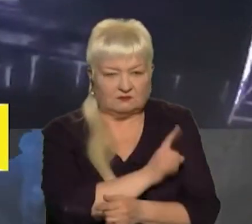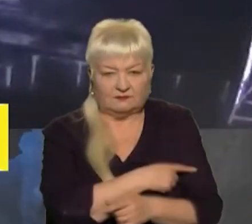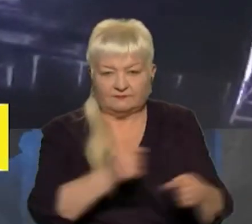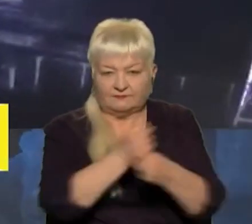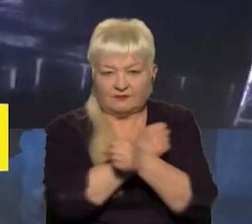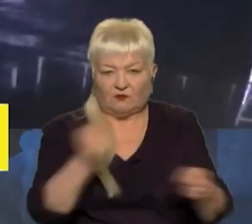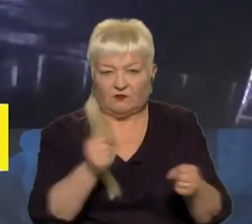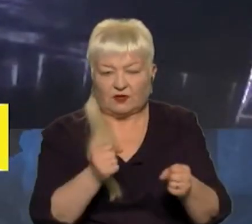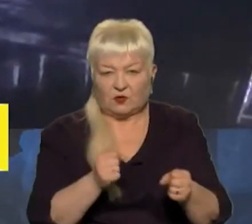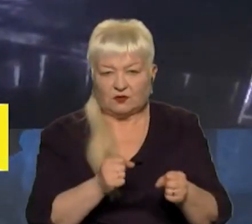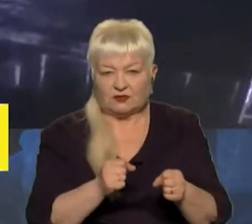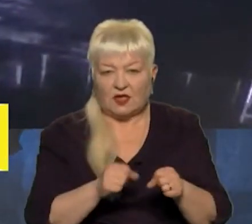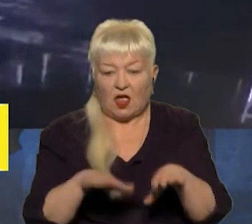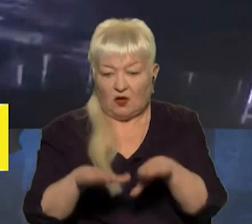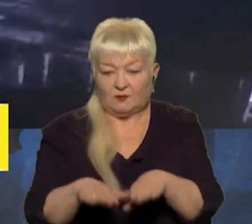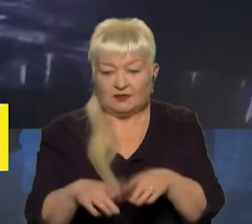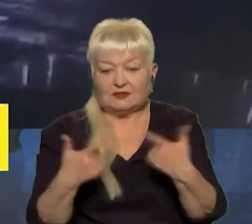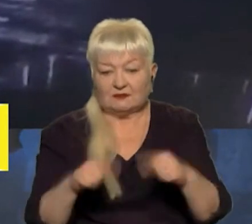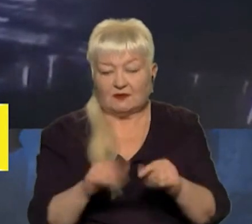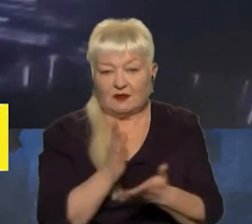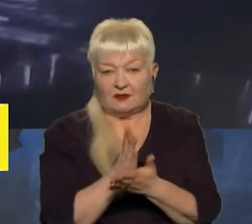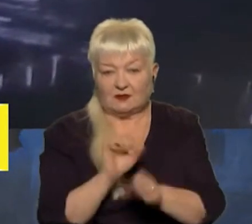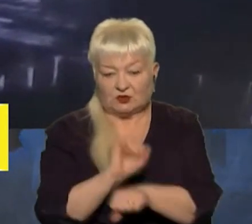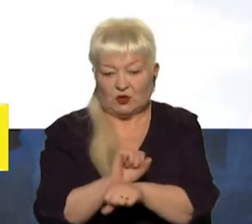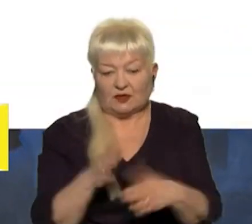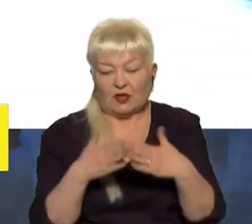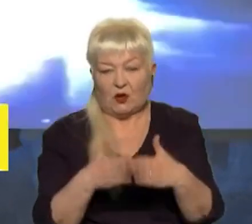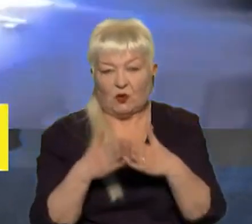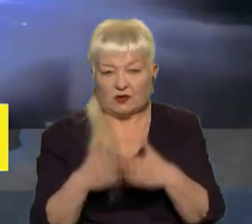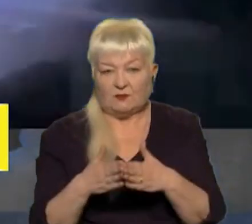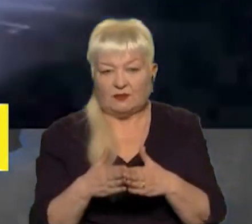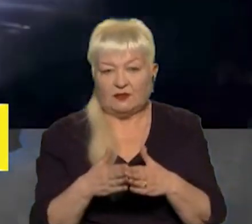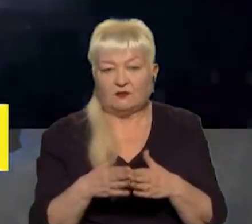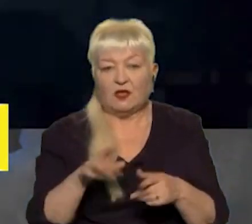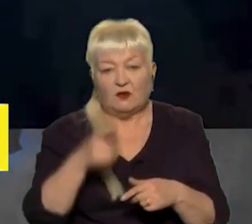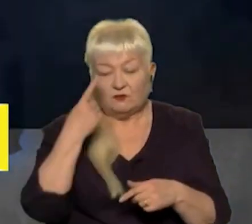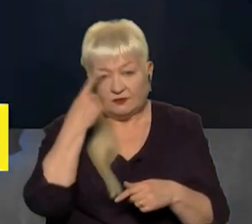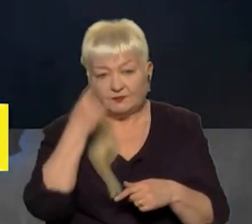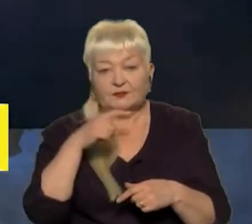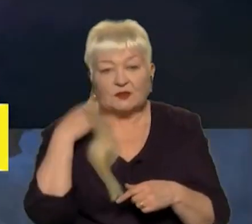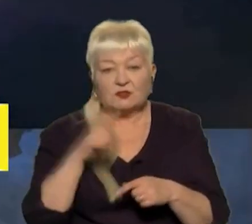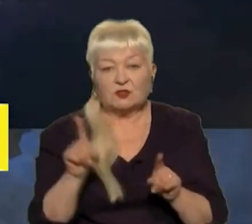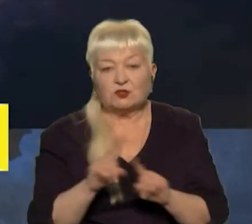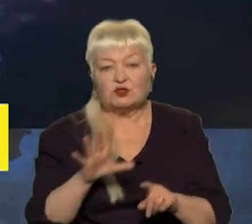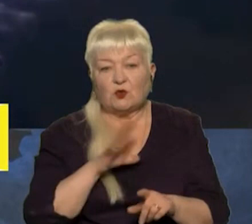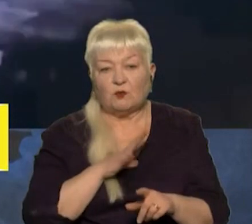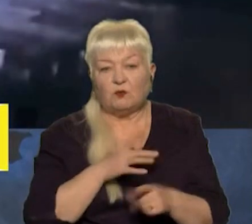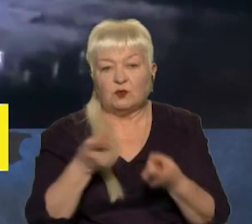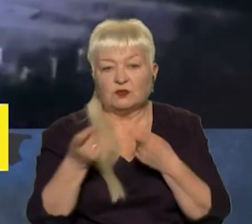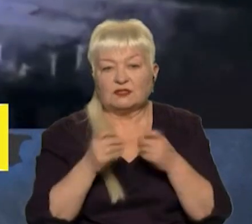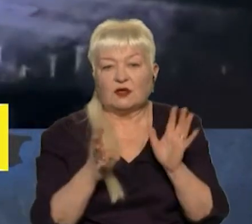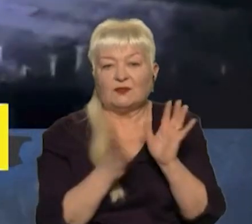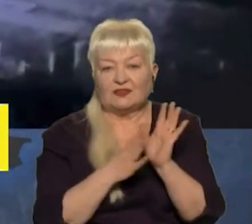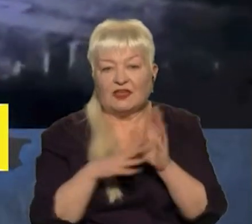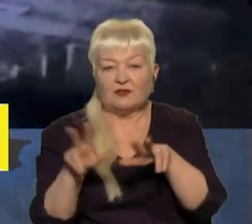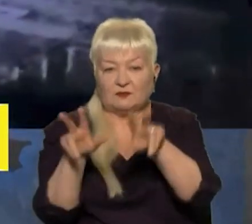районі стоянки кораблів. В Міноборони Росії повідомили, що в Атації на Севастопольську бухту було задіяно 9 безпілотних